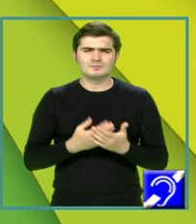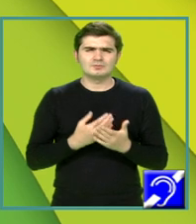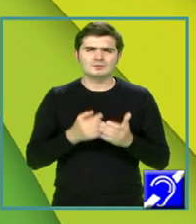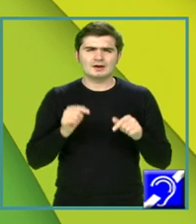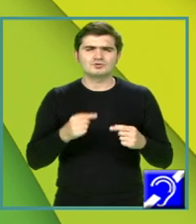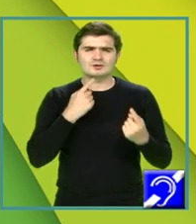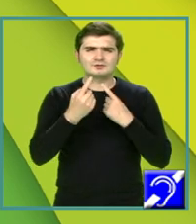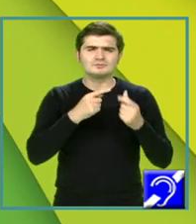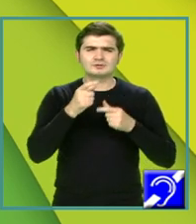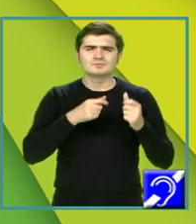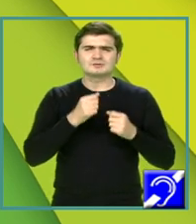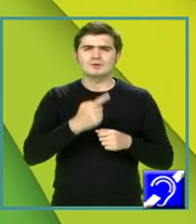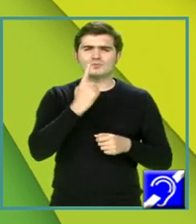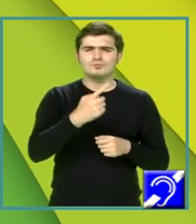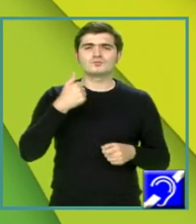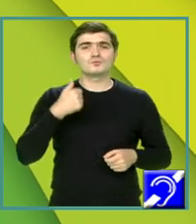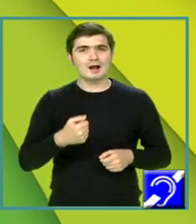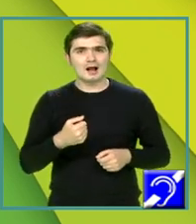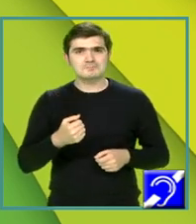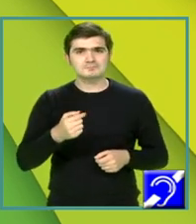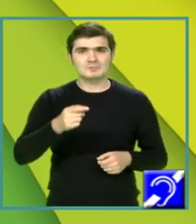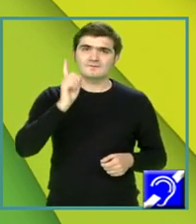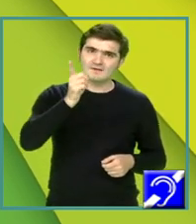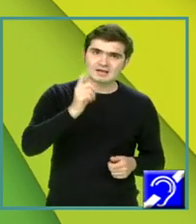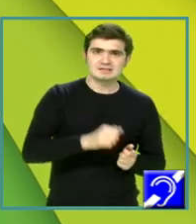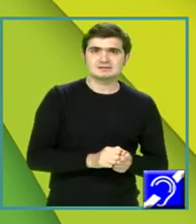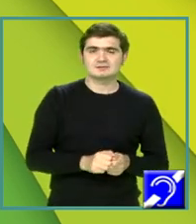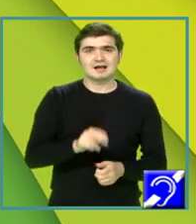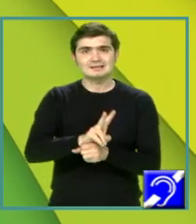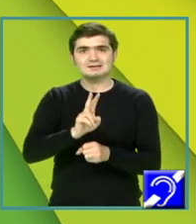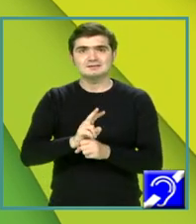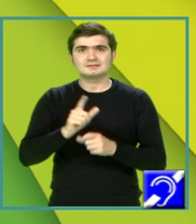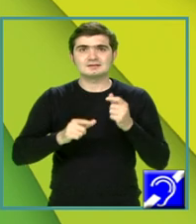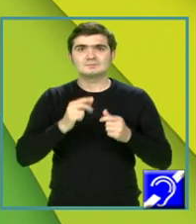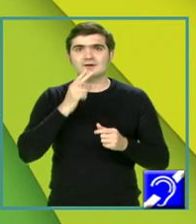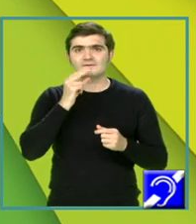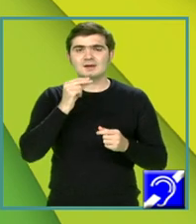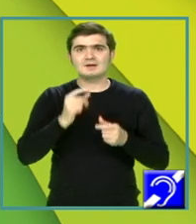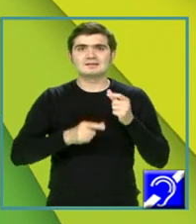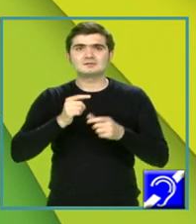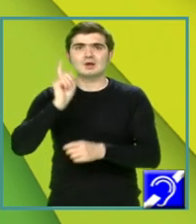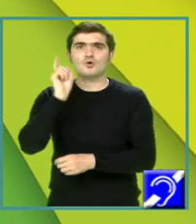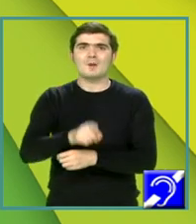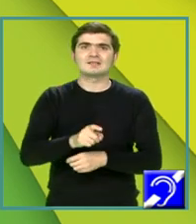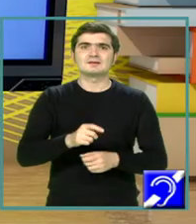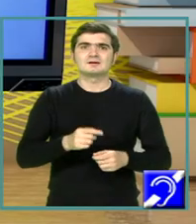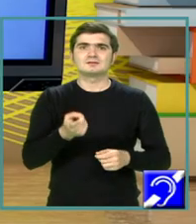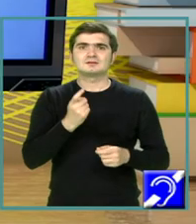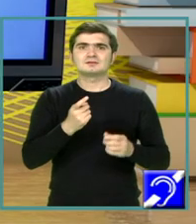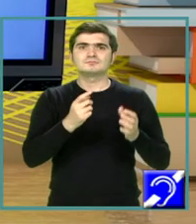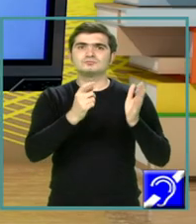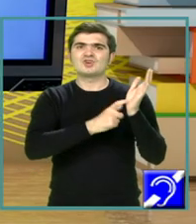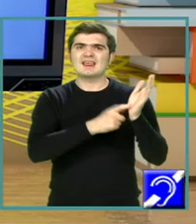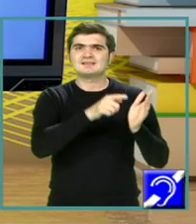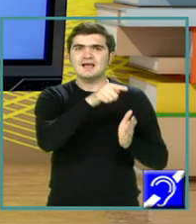acum despre subiectul 1A, vă avertizez atenție la verbele de comandă care intră în structura cerințelor. De altfel, voi